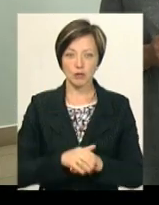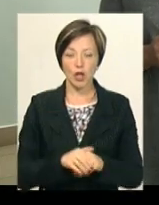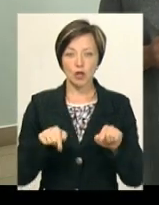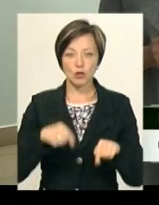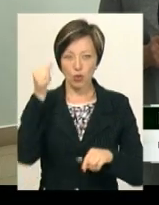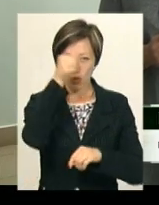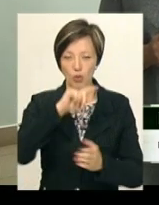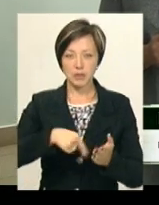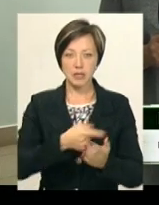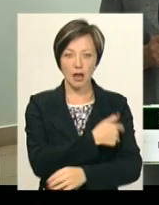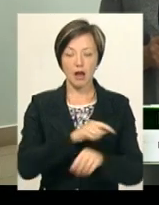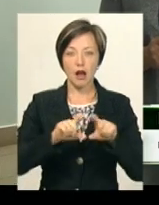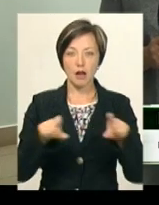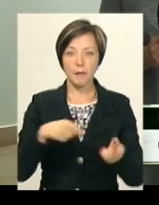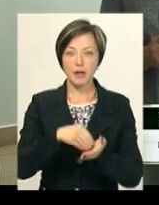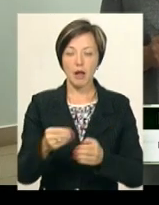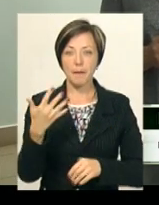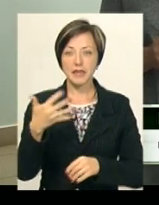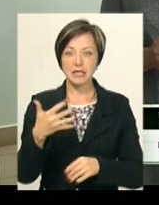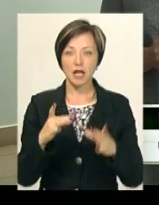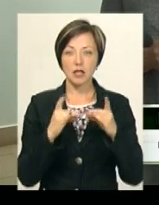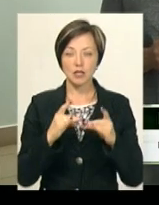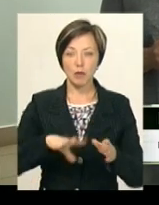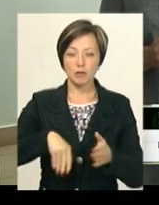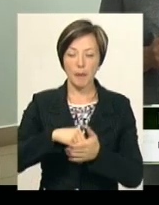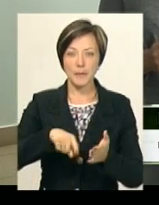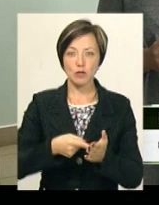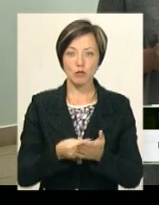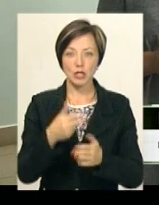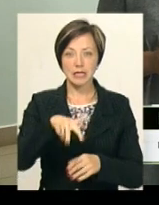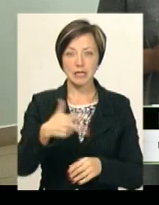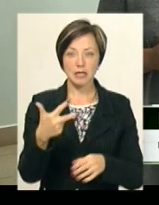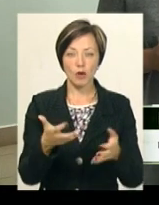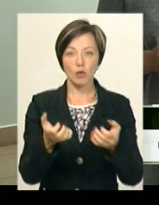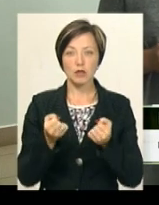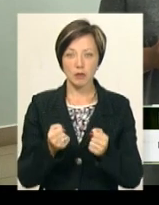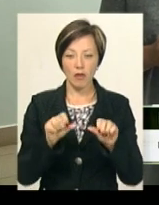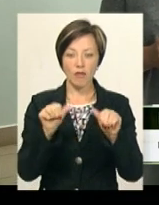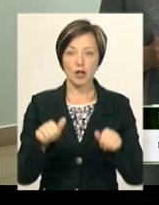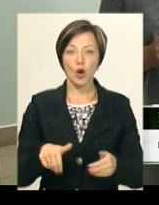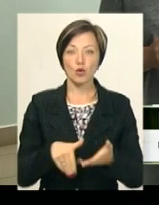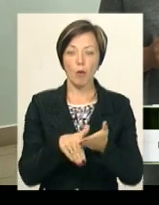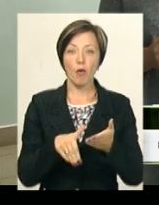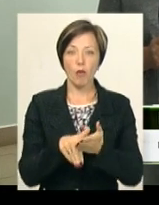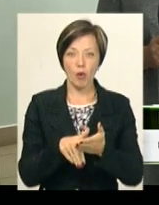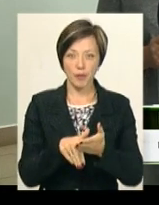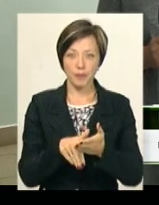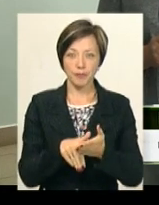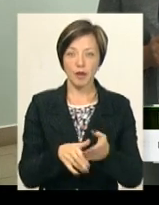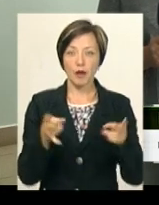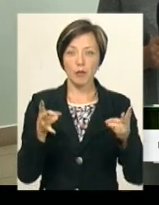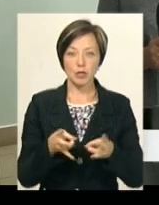року міська лікарня придбала 50 ліжок за кошти міського бюджету. 33 отримала у вигляді гуманітарної допомоги.